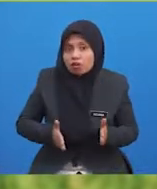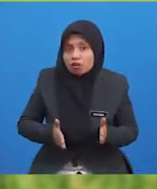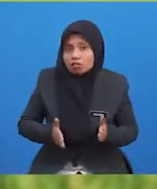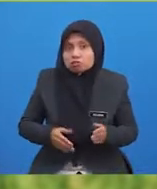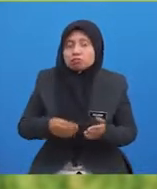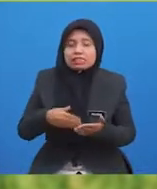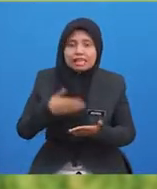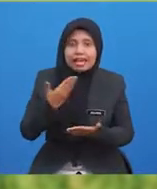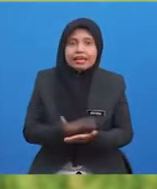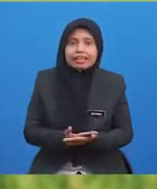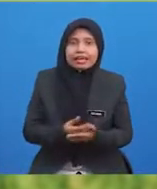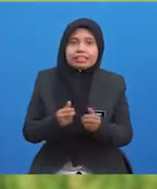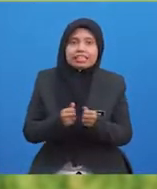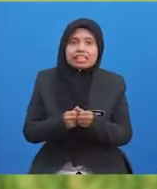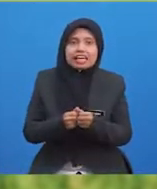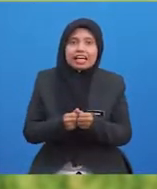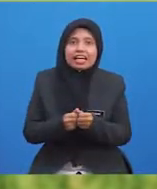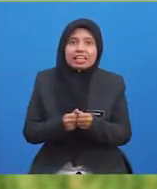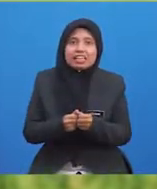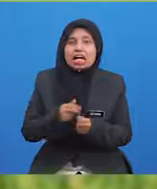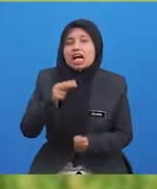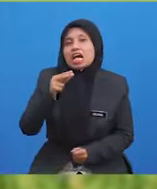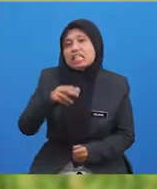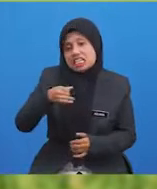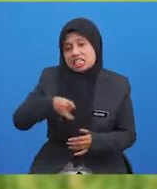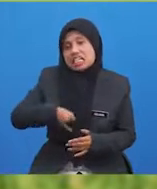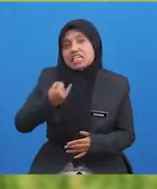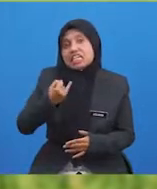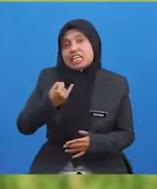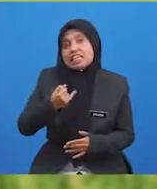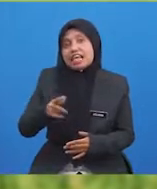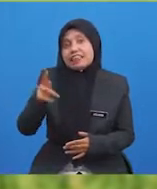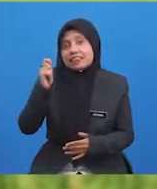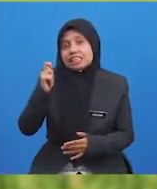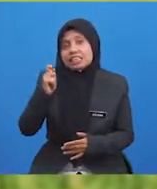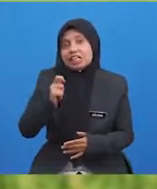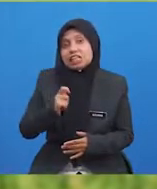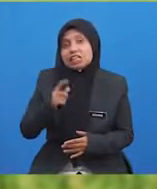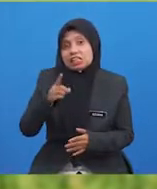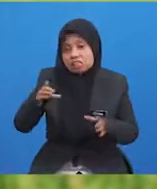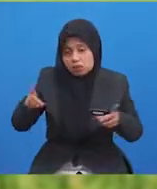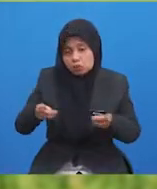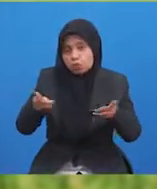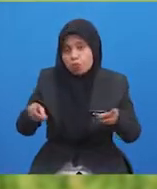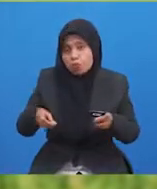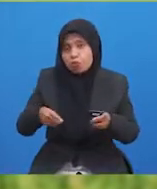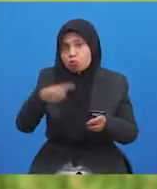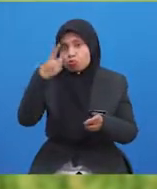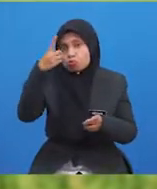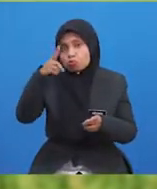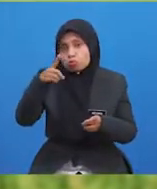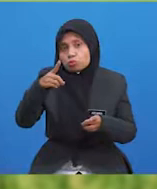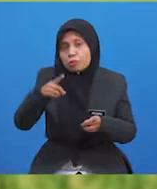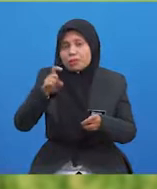dengan tenaga naluri keagresifan dan tenaga ini membina dorongan dalaman yang harus